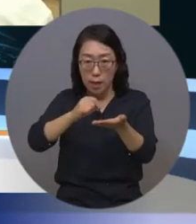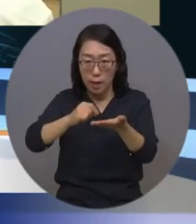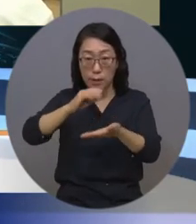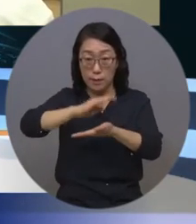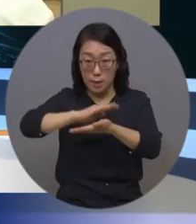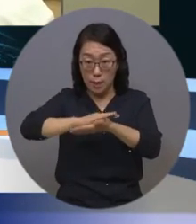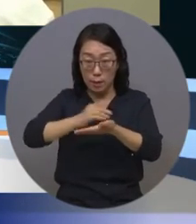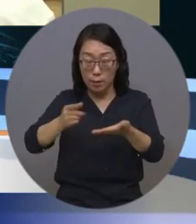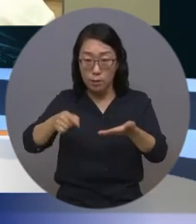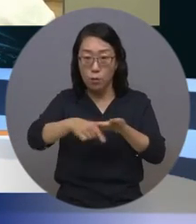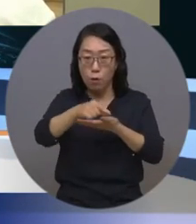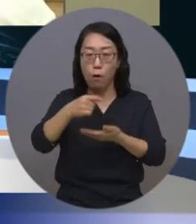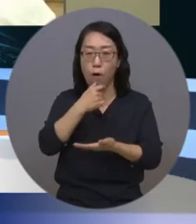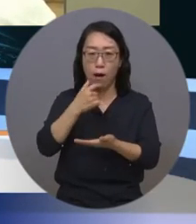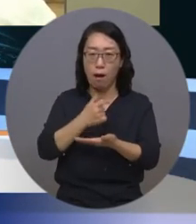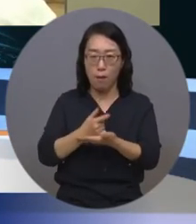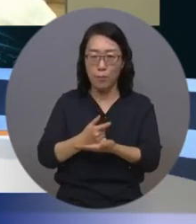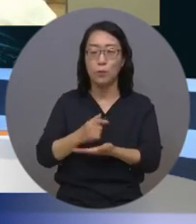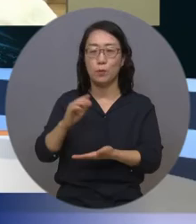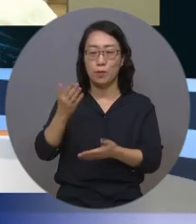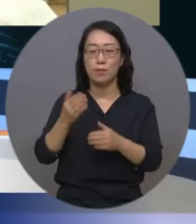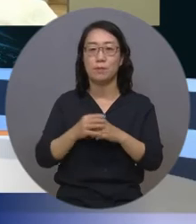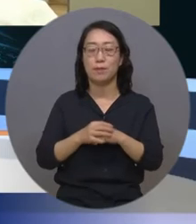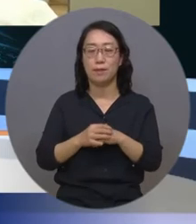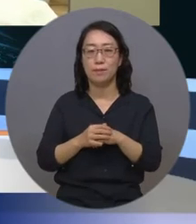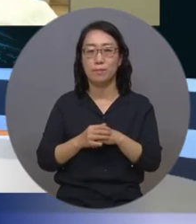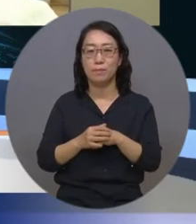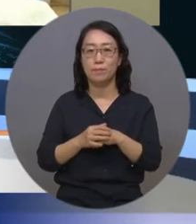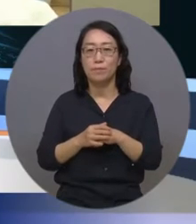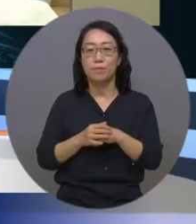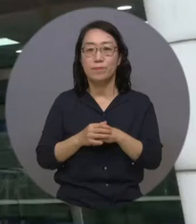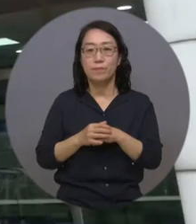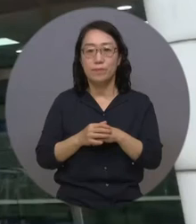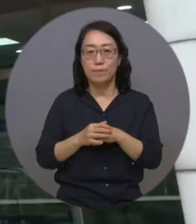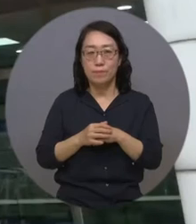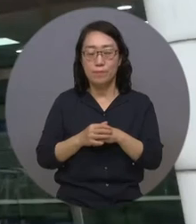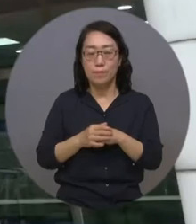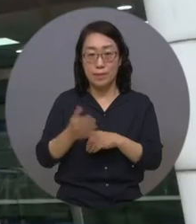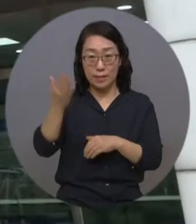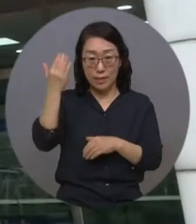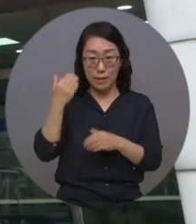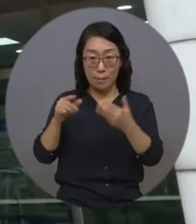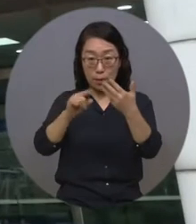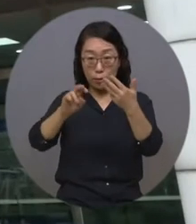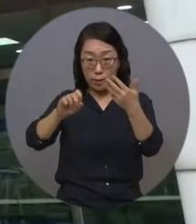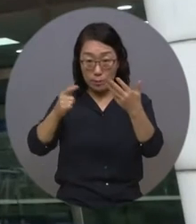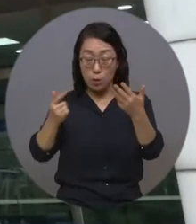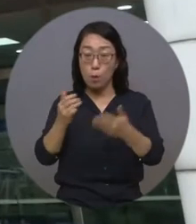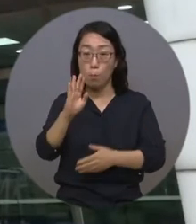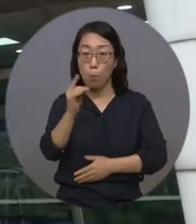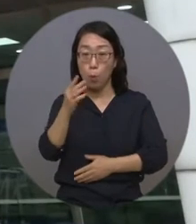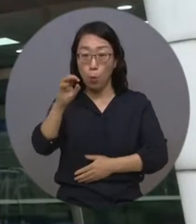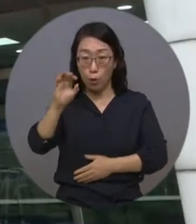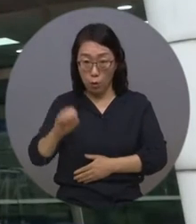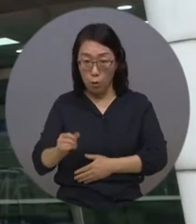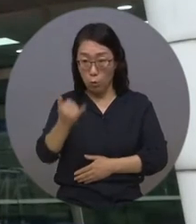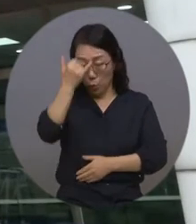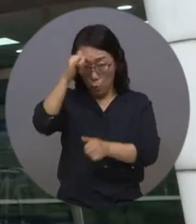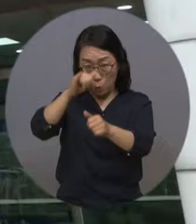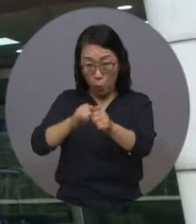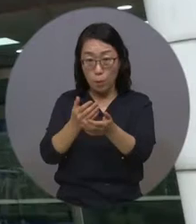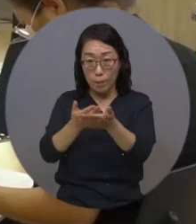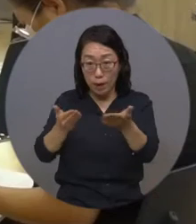감동을 선사했습니다. 조은빈 기자가 전합니다. 지난 26일 보령효나눈복지센터